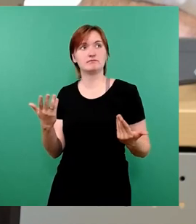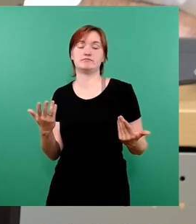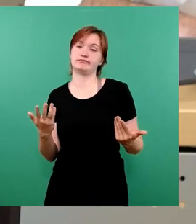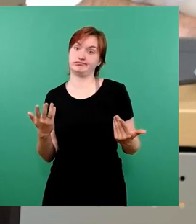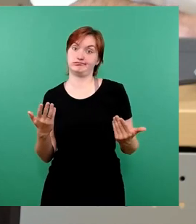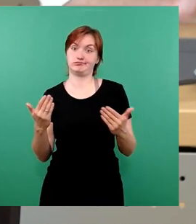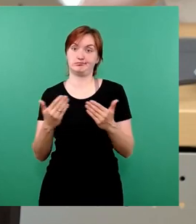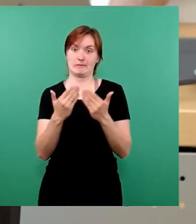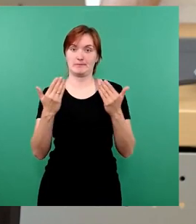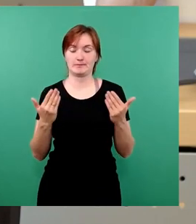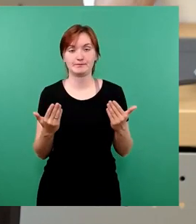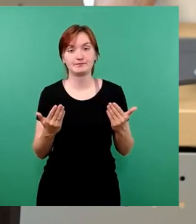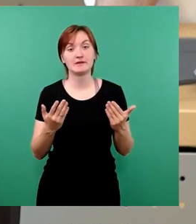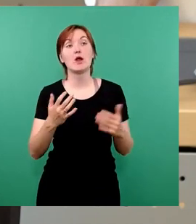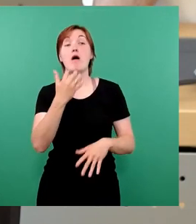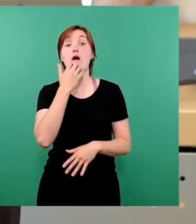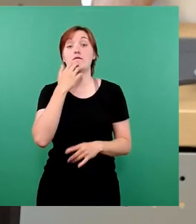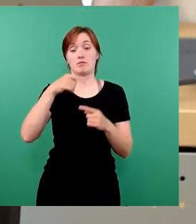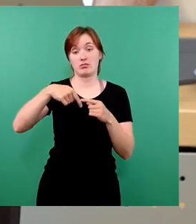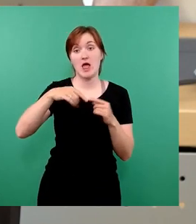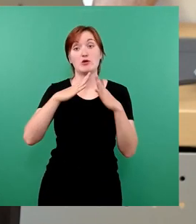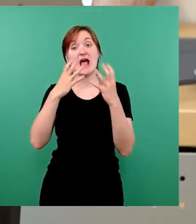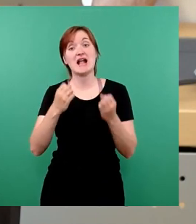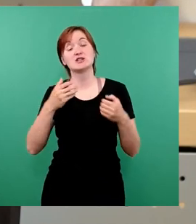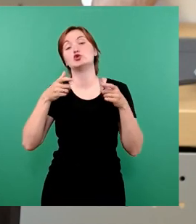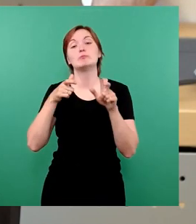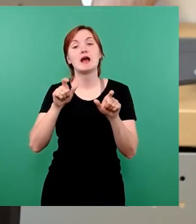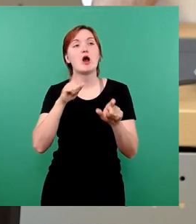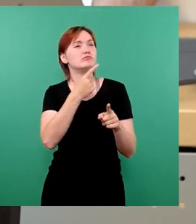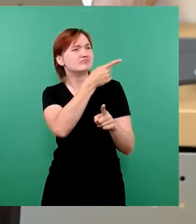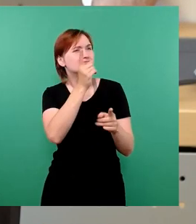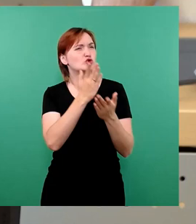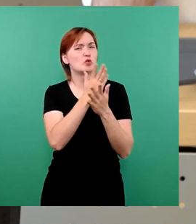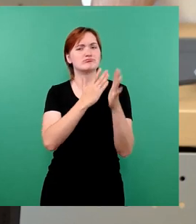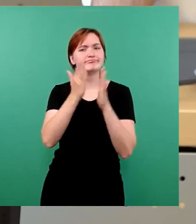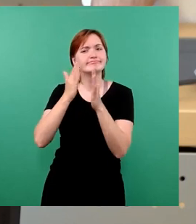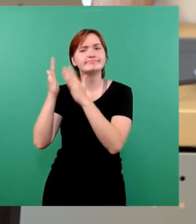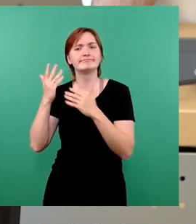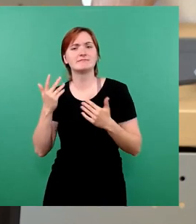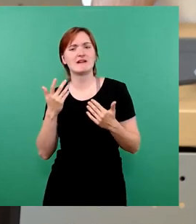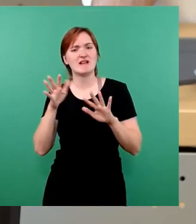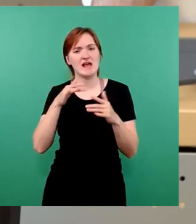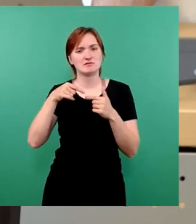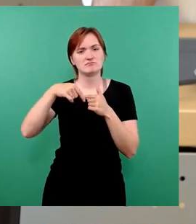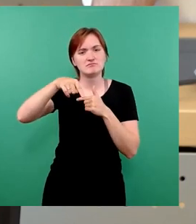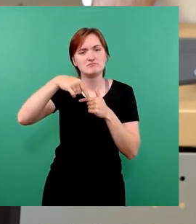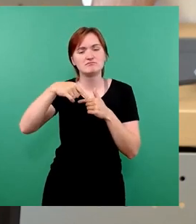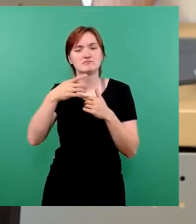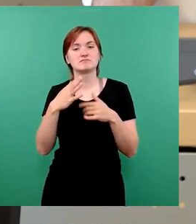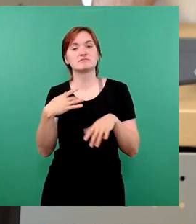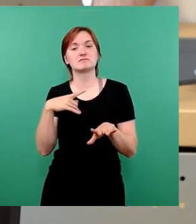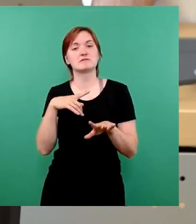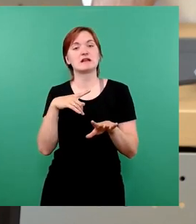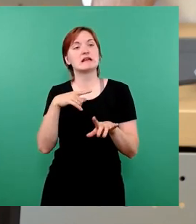diese Haushaltssperre und teilweise habe ich es aus den Reden gehört, vielleicht auch mal wieder in dem Rat Demut